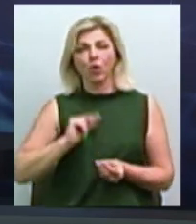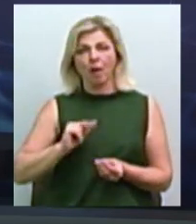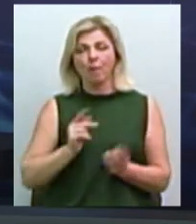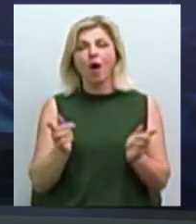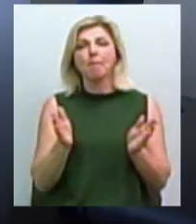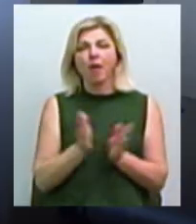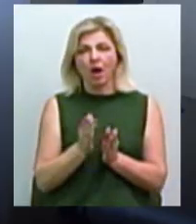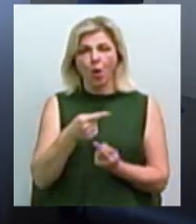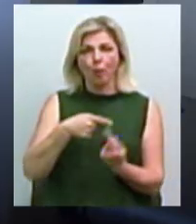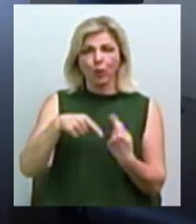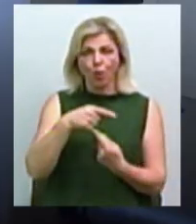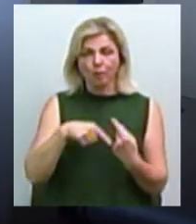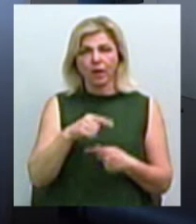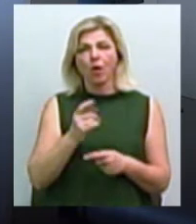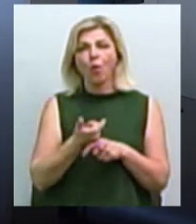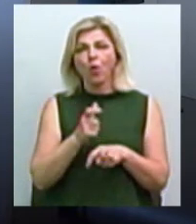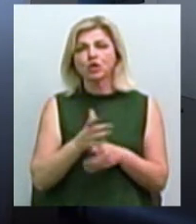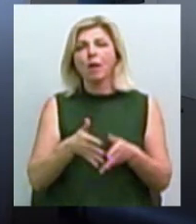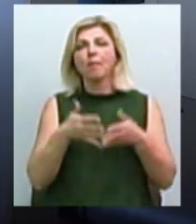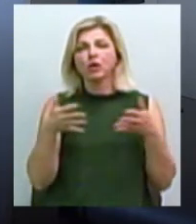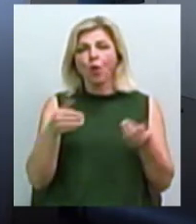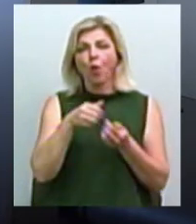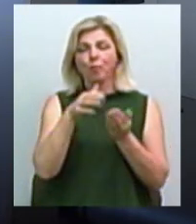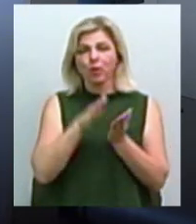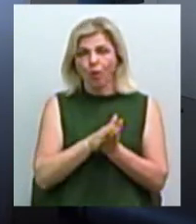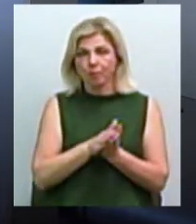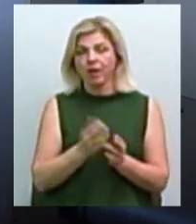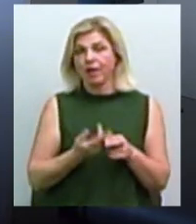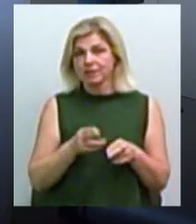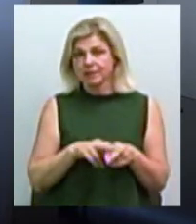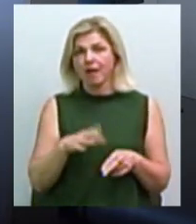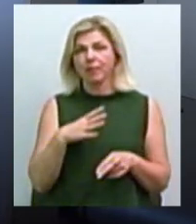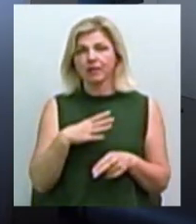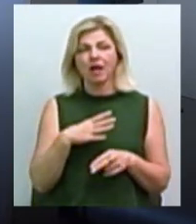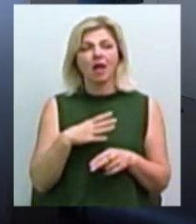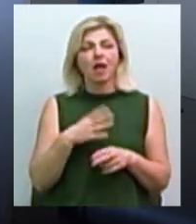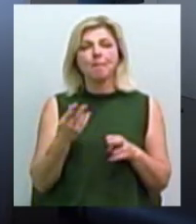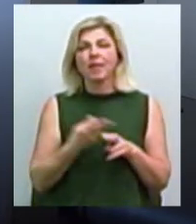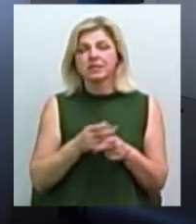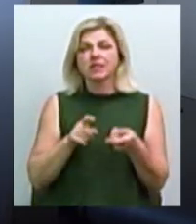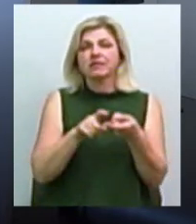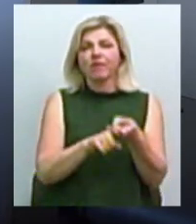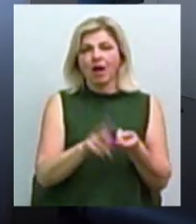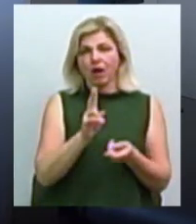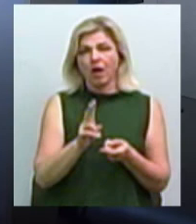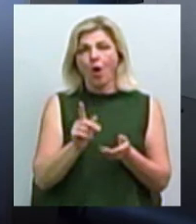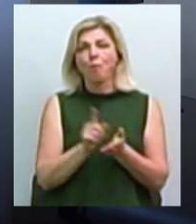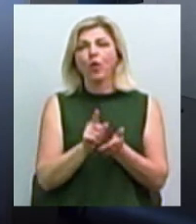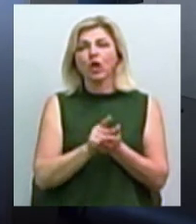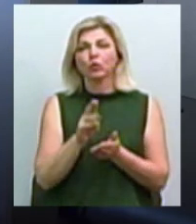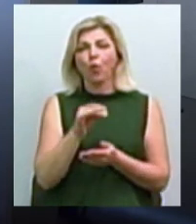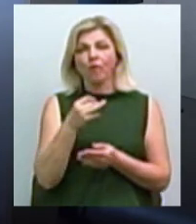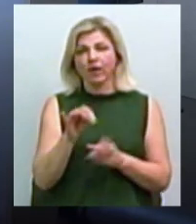обсягом, але дуже великі об'єми, тобто це було без прив'язки до податкового кодексу. І